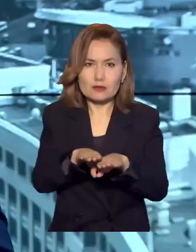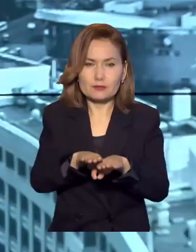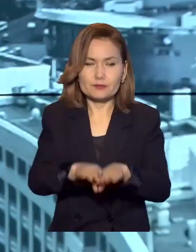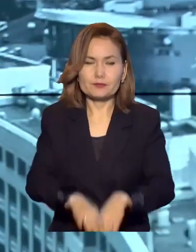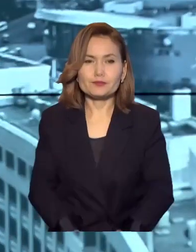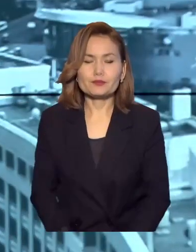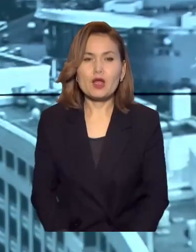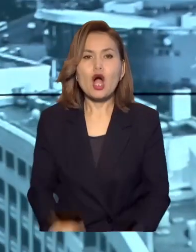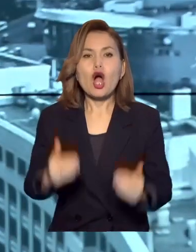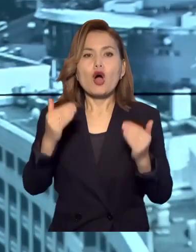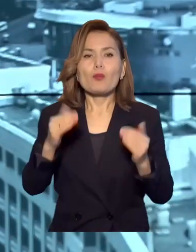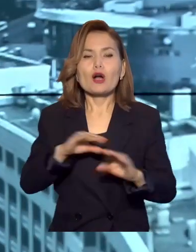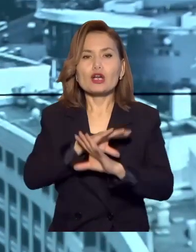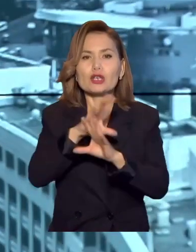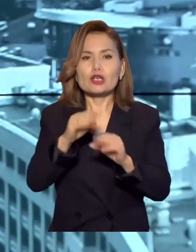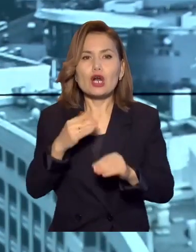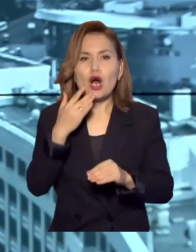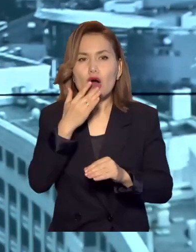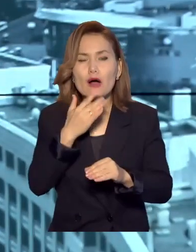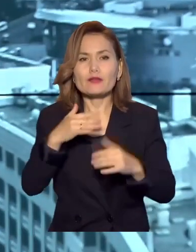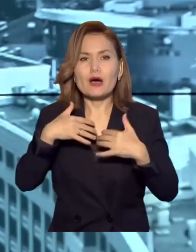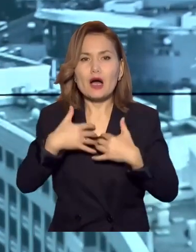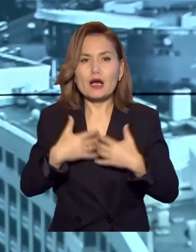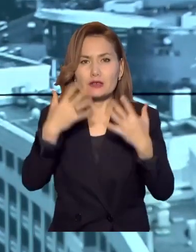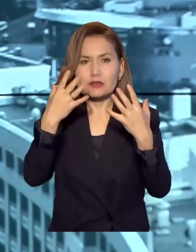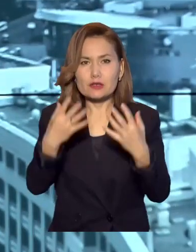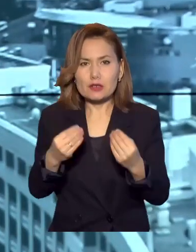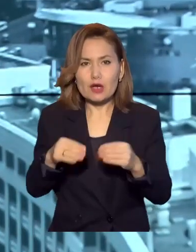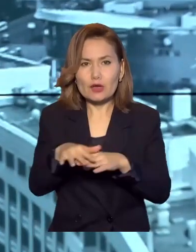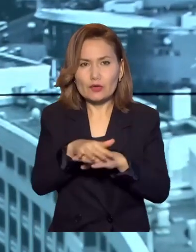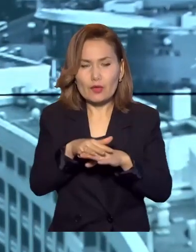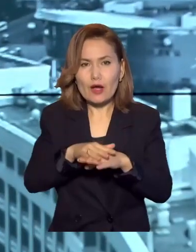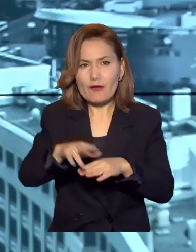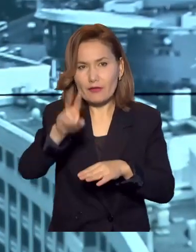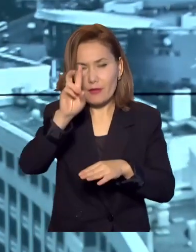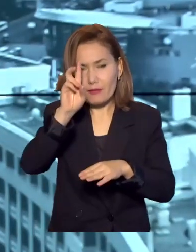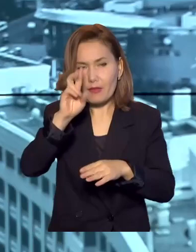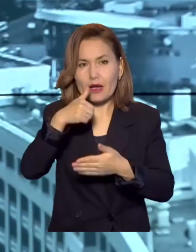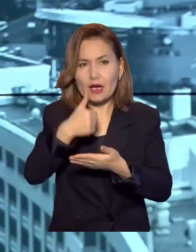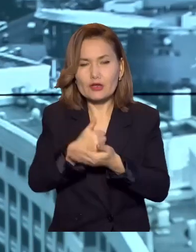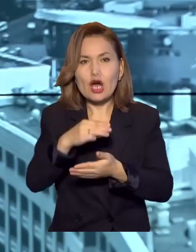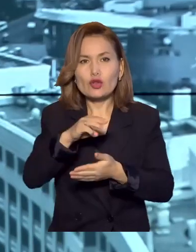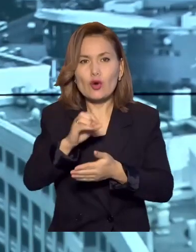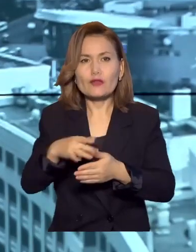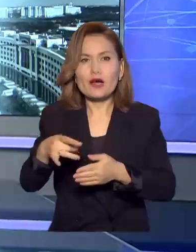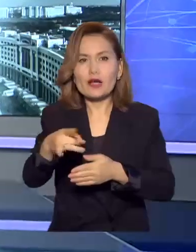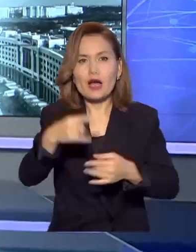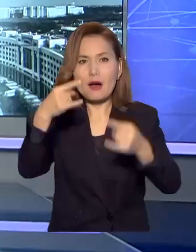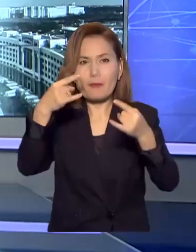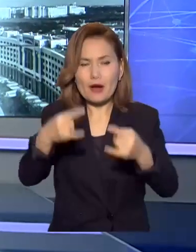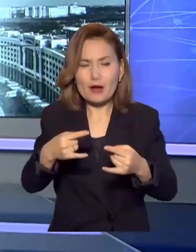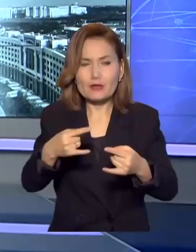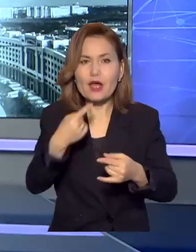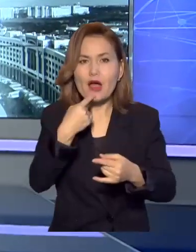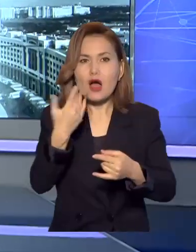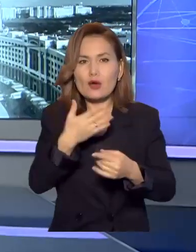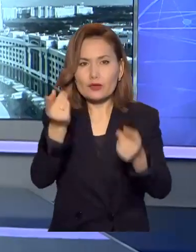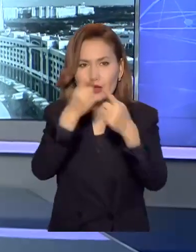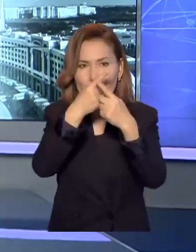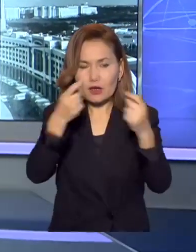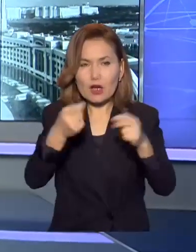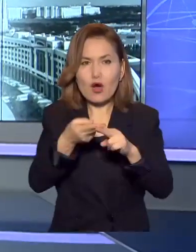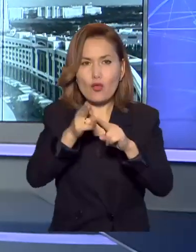Бүгін жалпы ұлттық азат тұу күні мемлекет башысы Қасым Жомар Токаев республикалық телеарналар арқылы жасаған үнді өнді